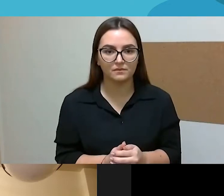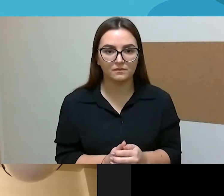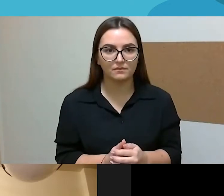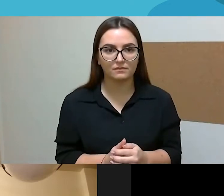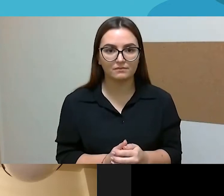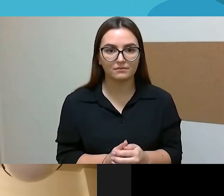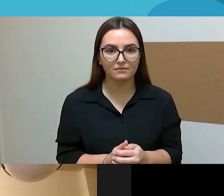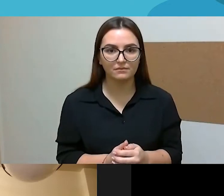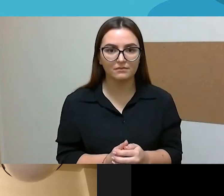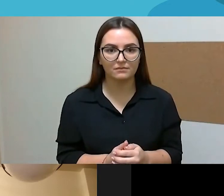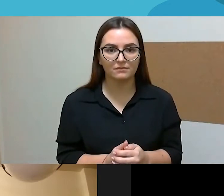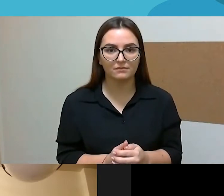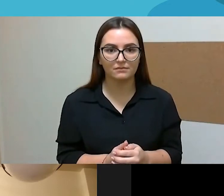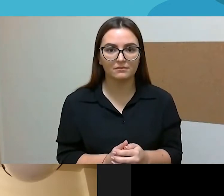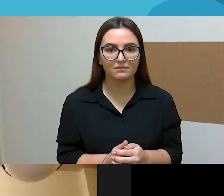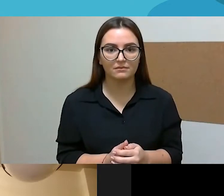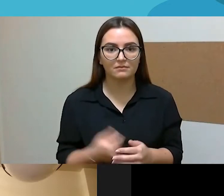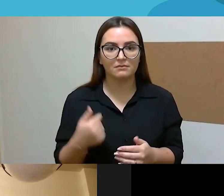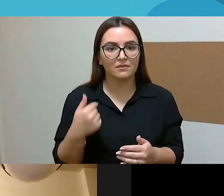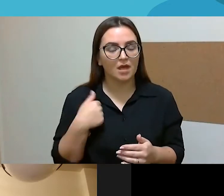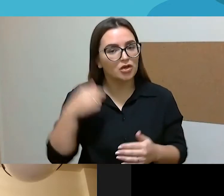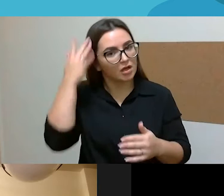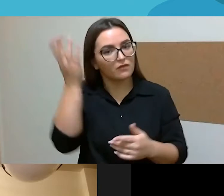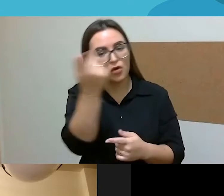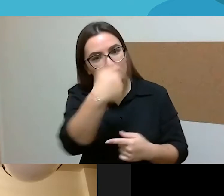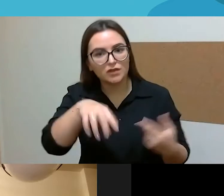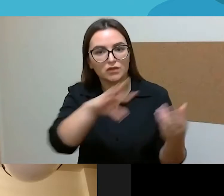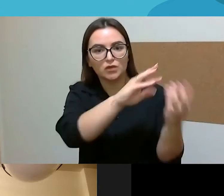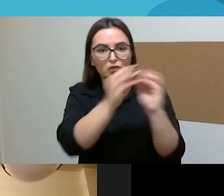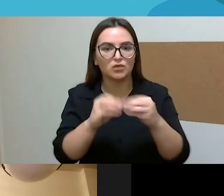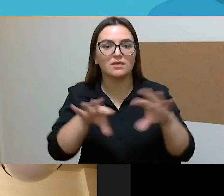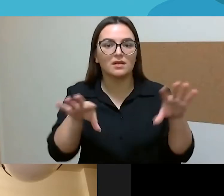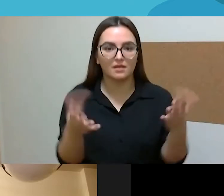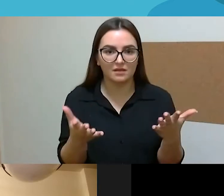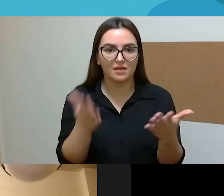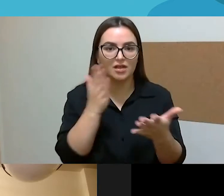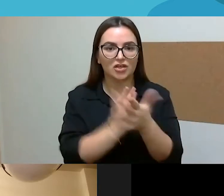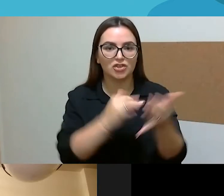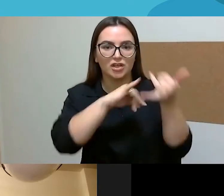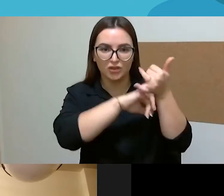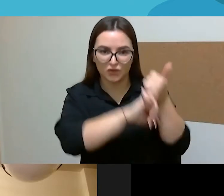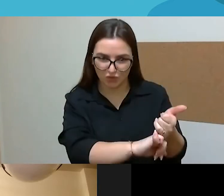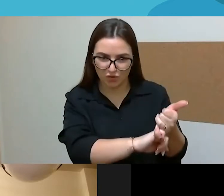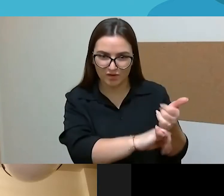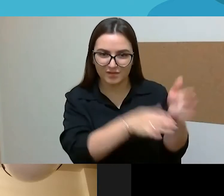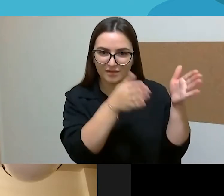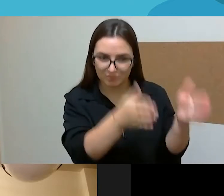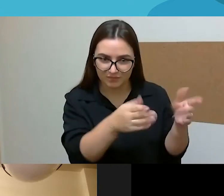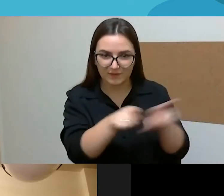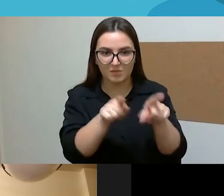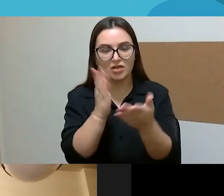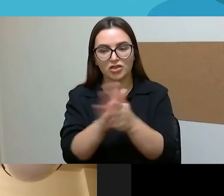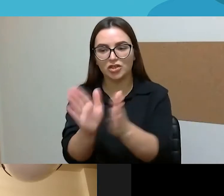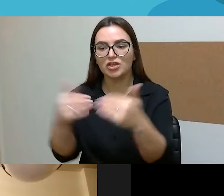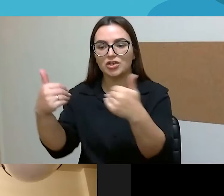Tai mes turbūt visi sutarėjom, kad yra tas istorinis kontekstas ir mūsų šeimų, iš